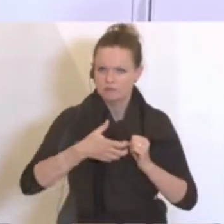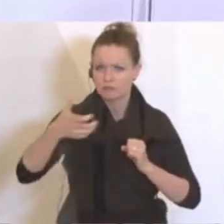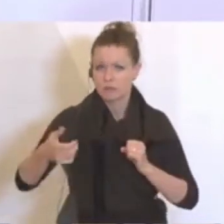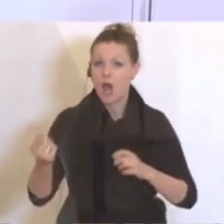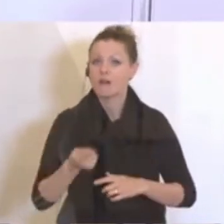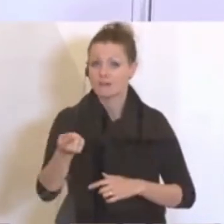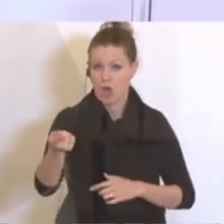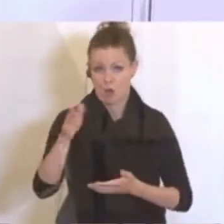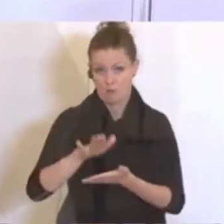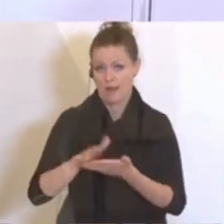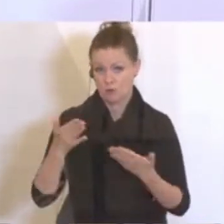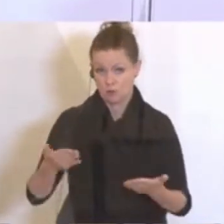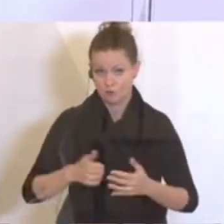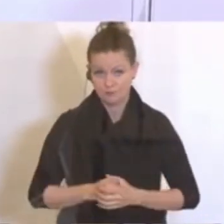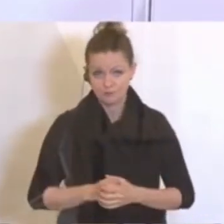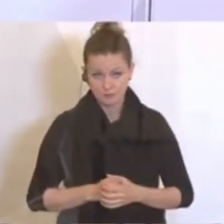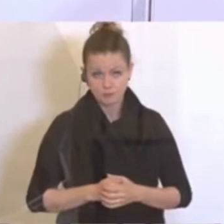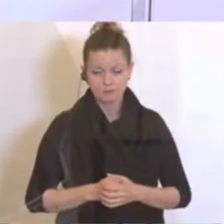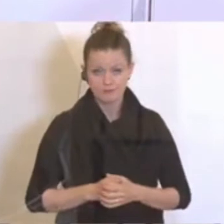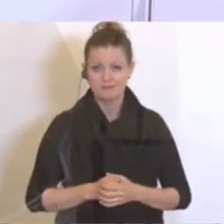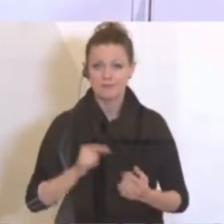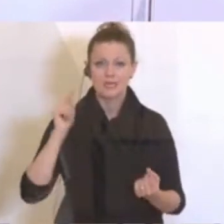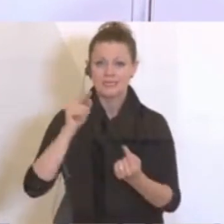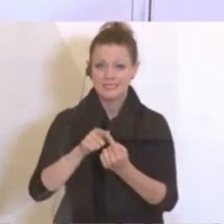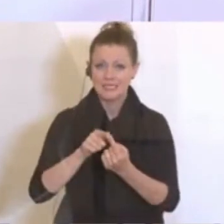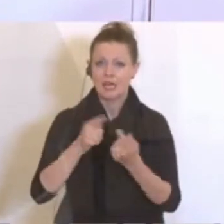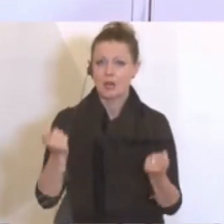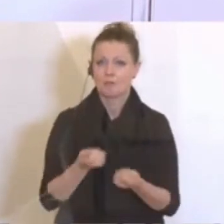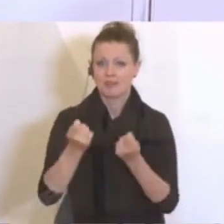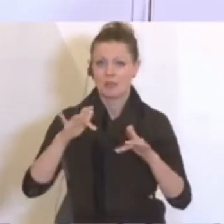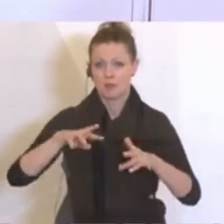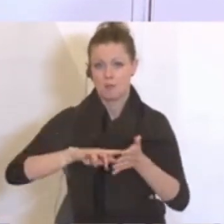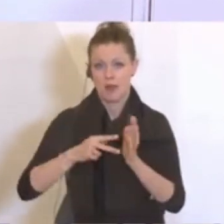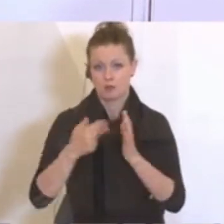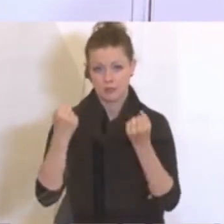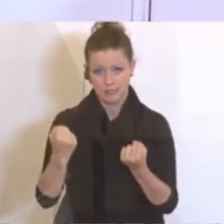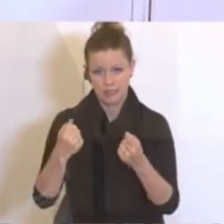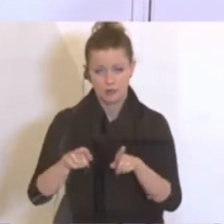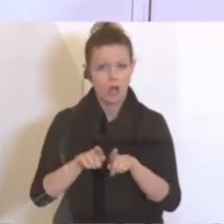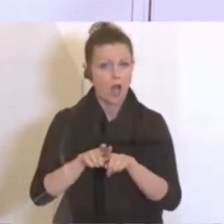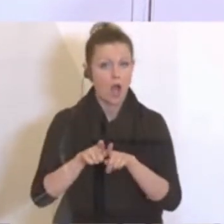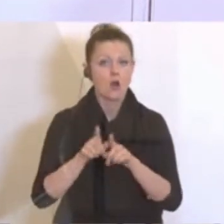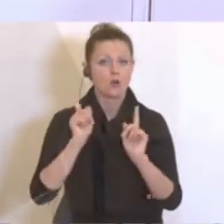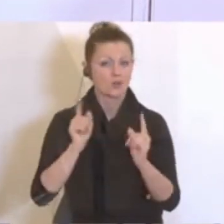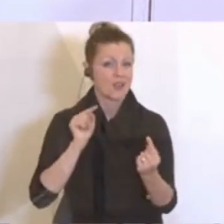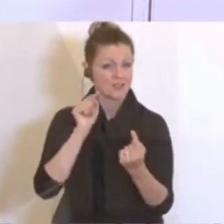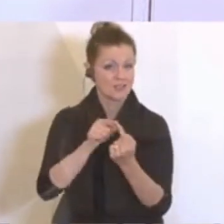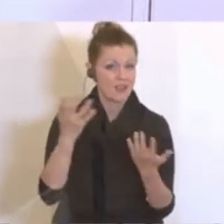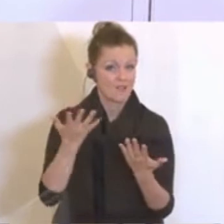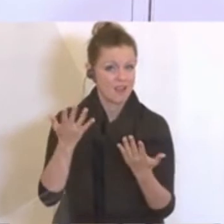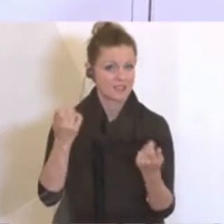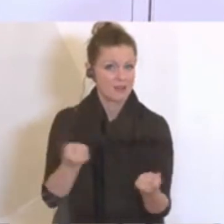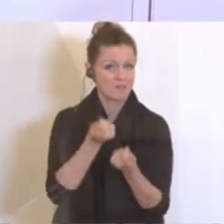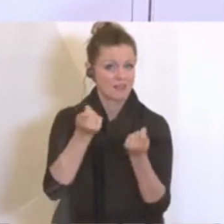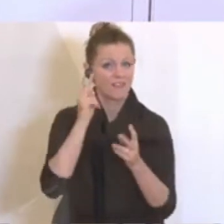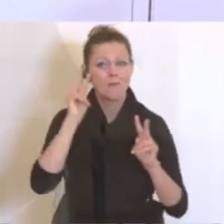dauerhafte Maßnahme, damit die Betriebe auch Planungssicherheit haben und vor allem, weil sie auch dazu beitragen soll, dass die Betriebe